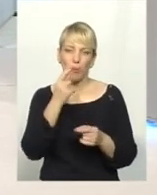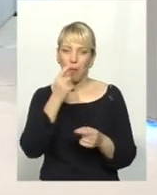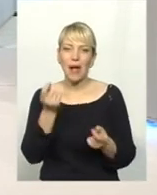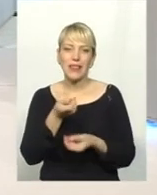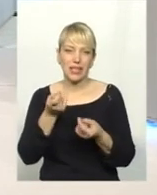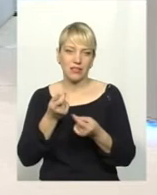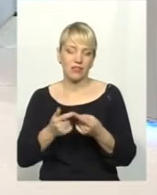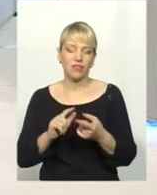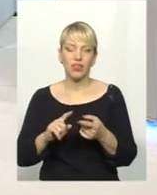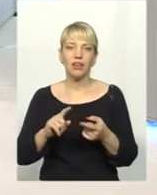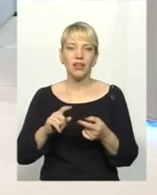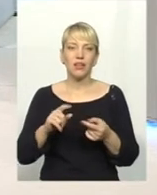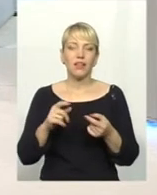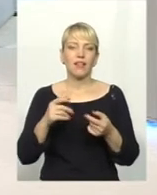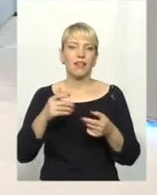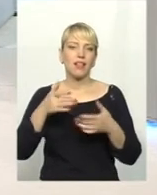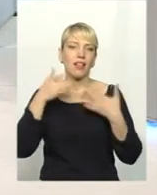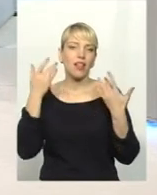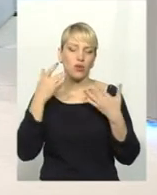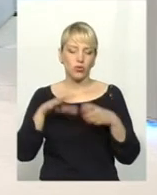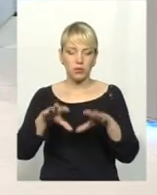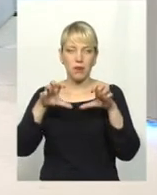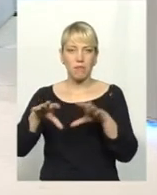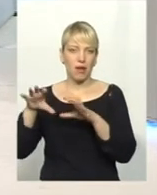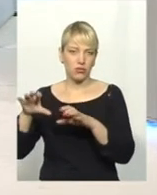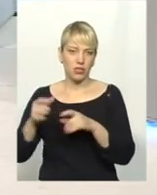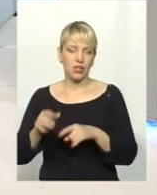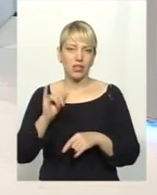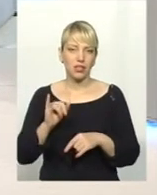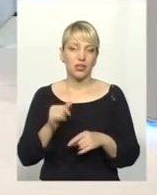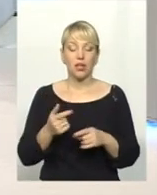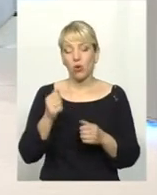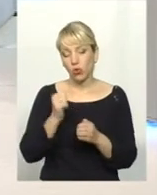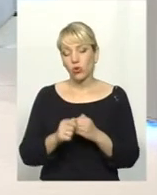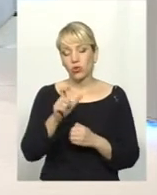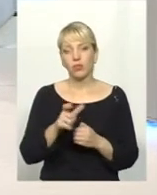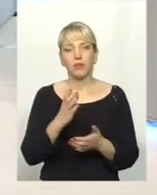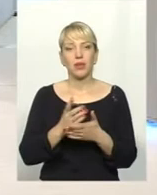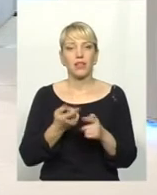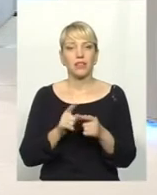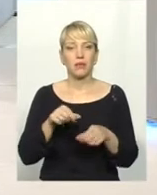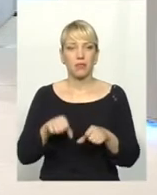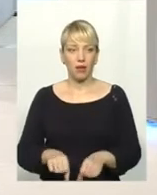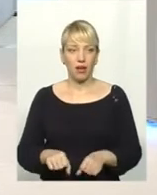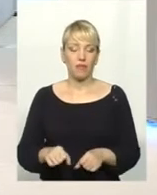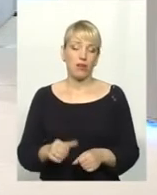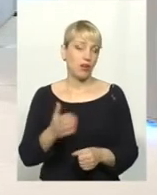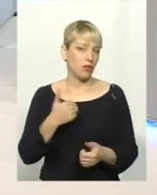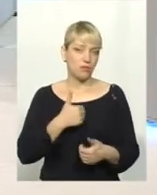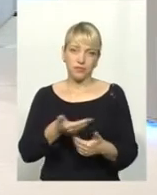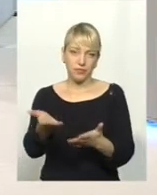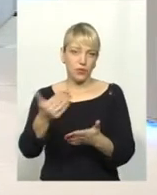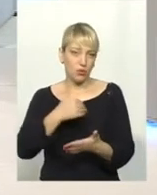лиховажності їх сприйняття. І кожна людина має на то право бути хворим,